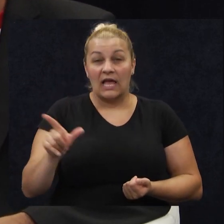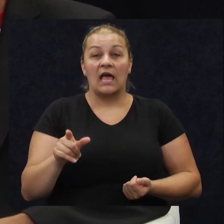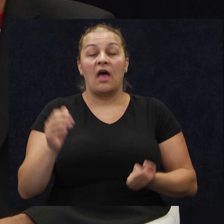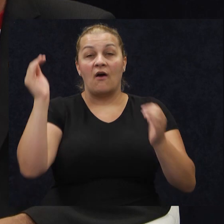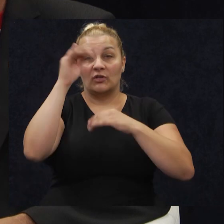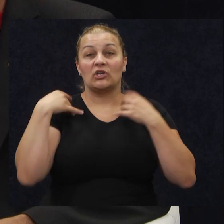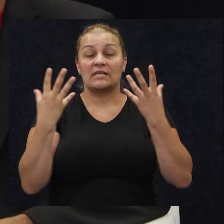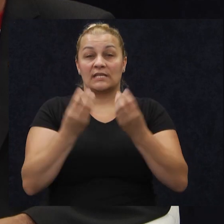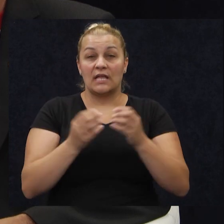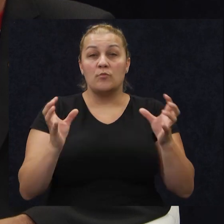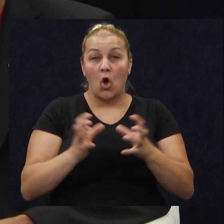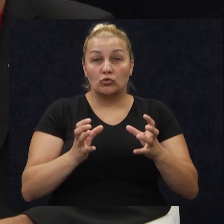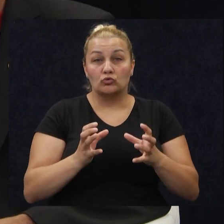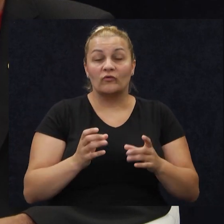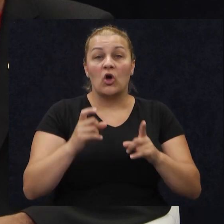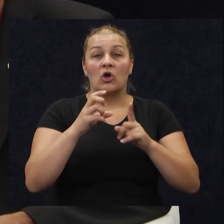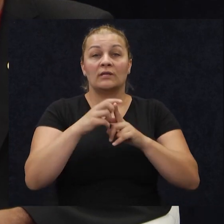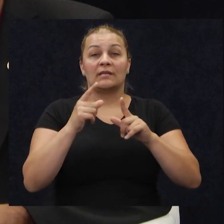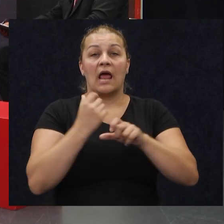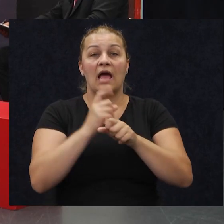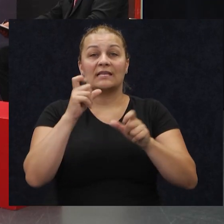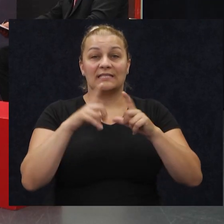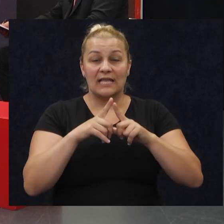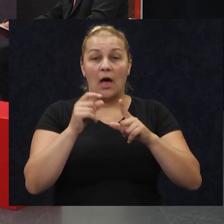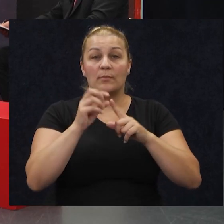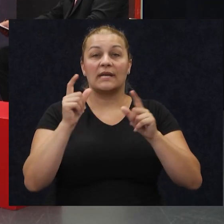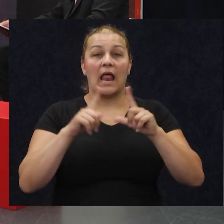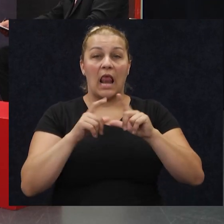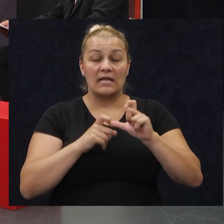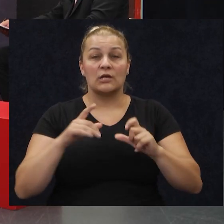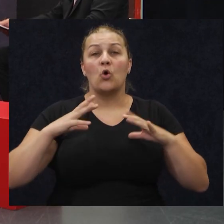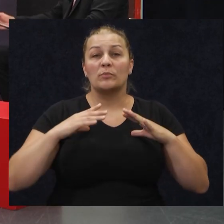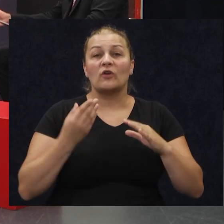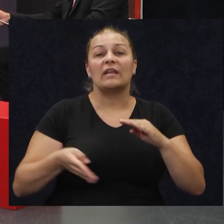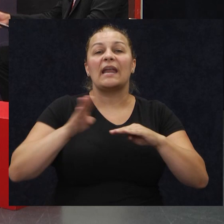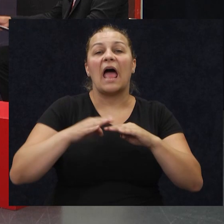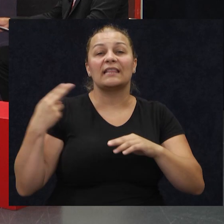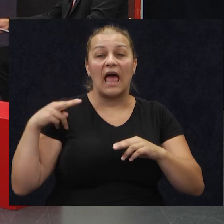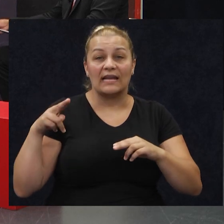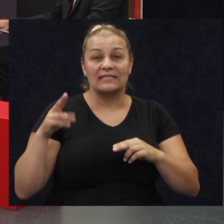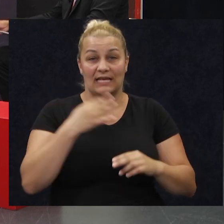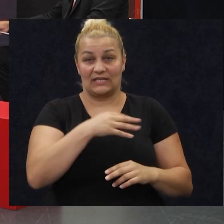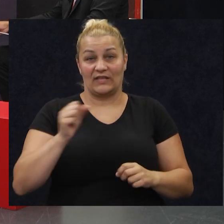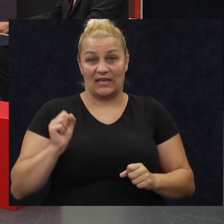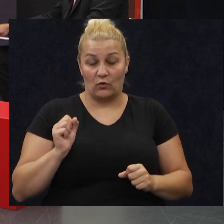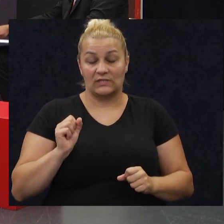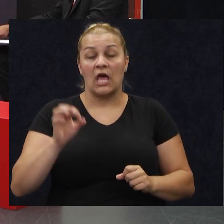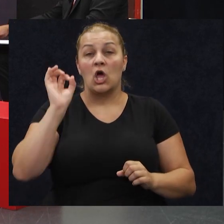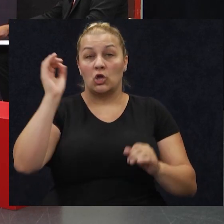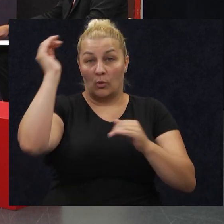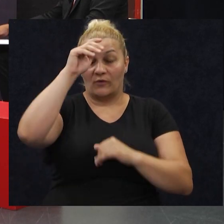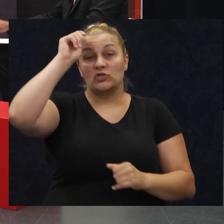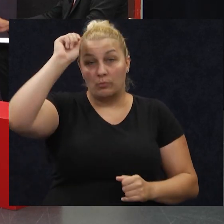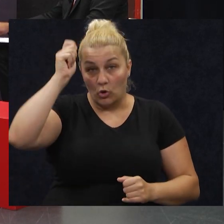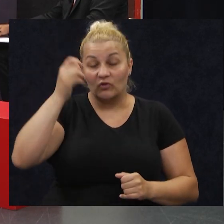u društvu Dragica Preras, umirovljena nadnarednica Hrvatske vojske. Dragice, dobro večer, poštovanje i hvala vam